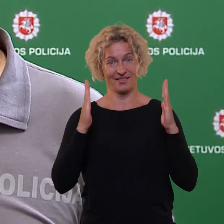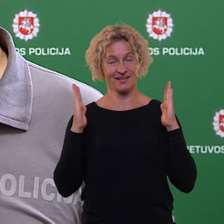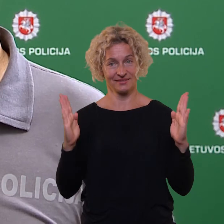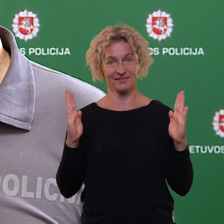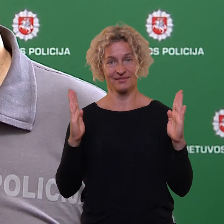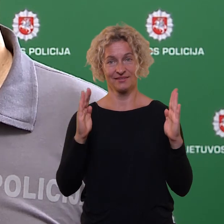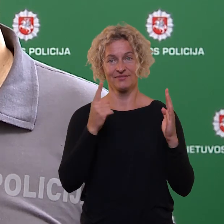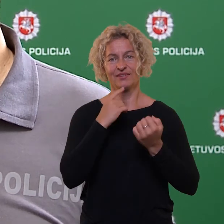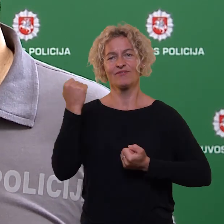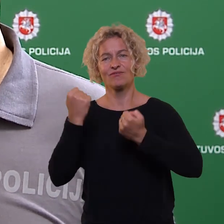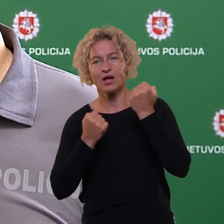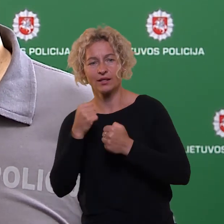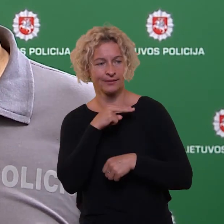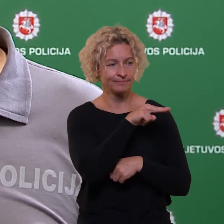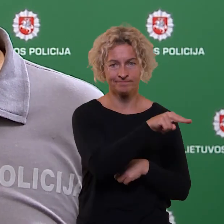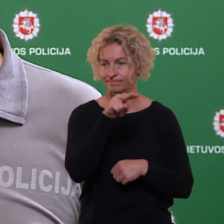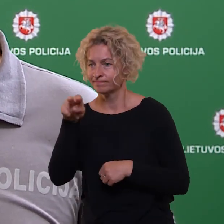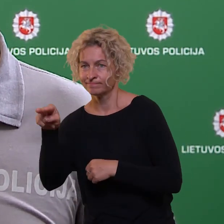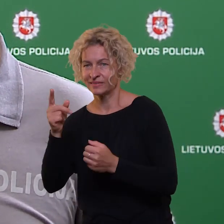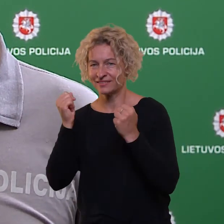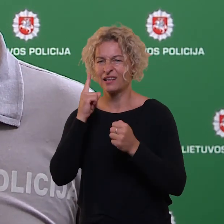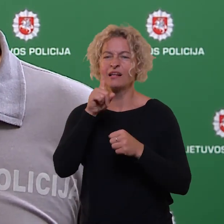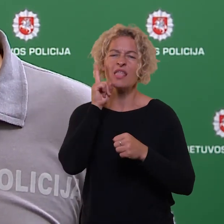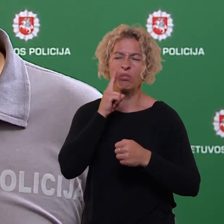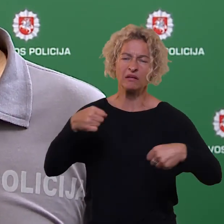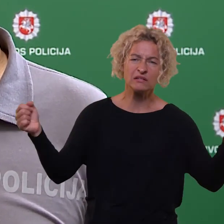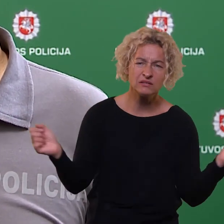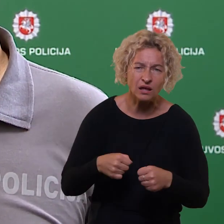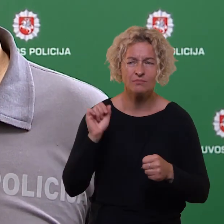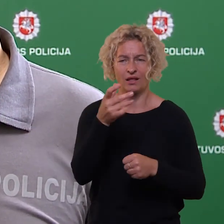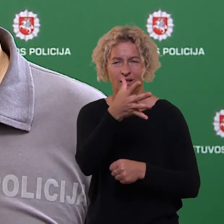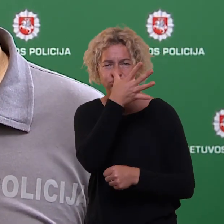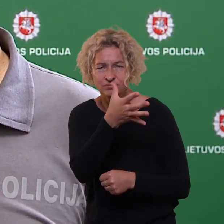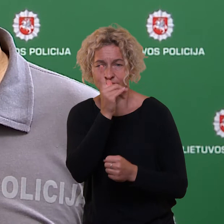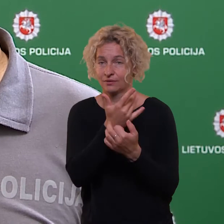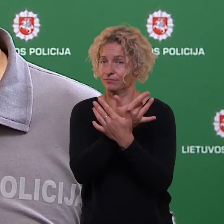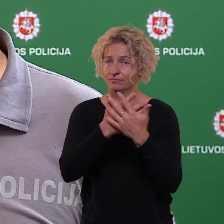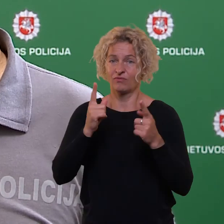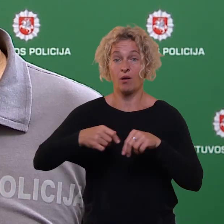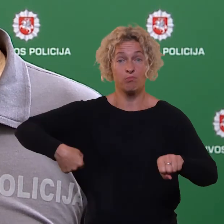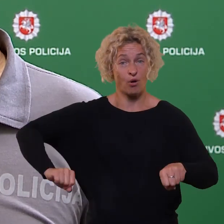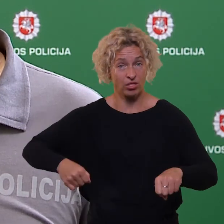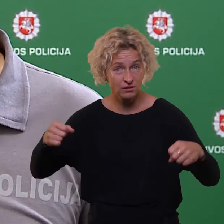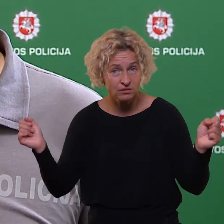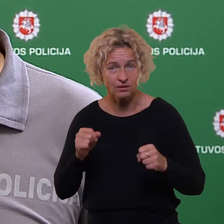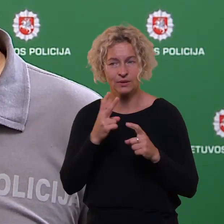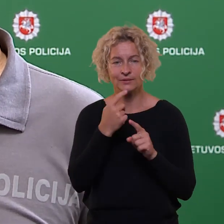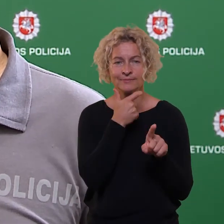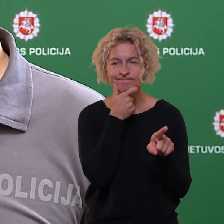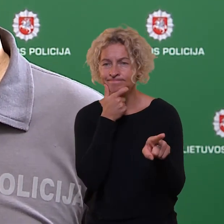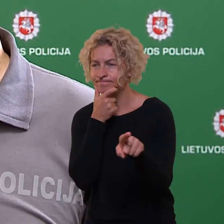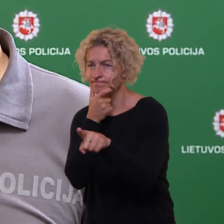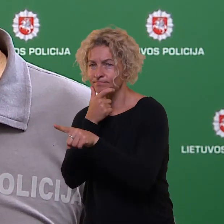vykdomas priemonės tai yra vairuotojų kontroliai, nes ir jaunimas atvažiuojas automobiliais, be abejo žiūrėsim ir motorolerius,